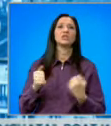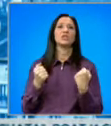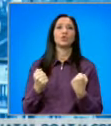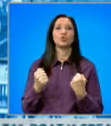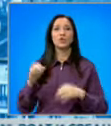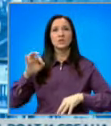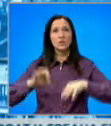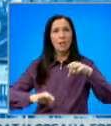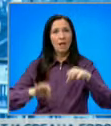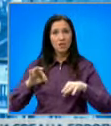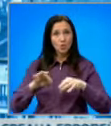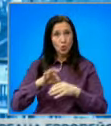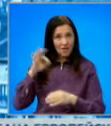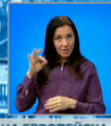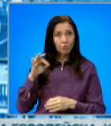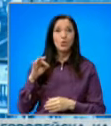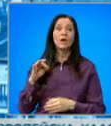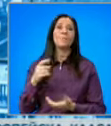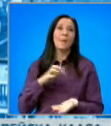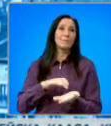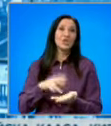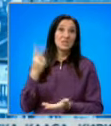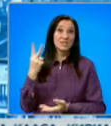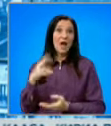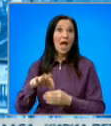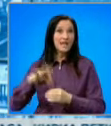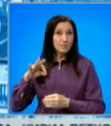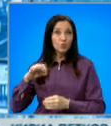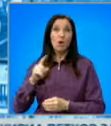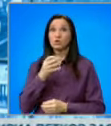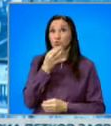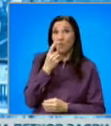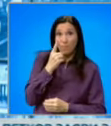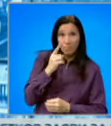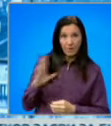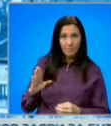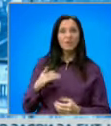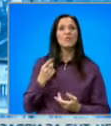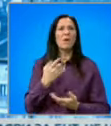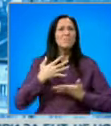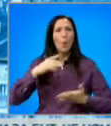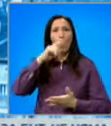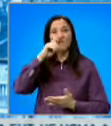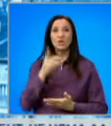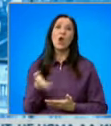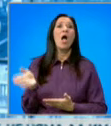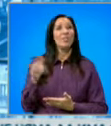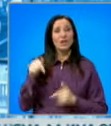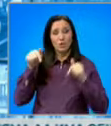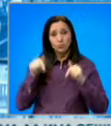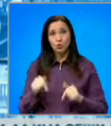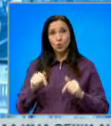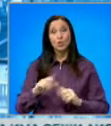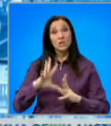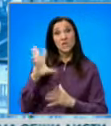гласуването на машина за два избора, което се случва за пръв път. И за това е изключително важно. Дайте тук да се обединим